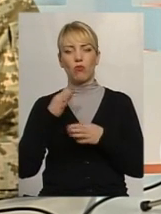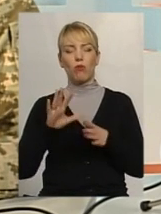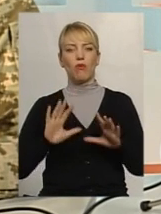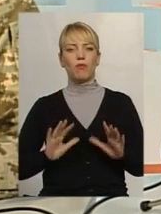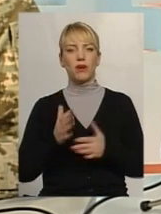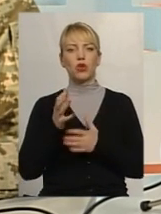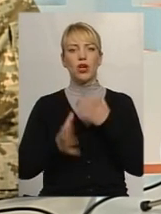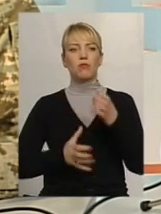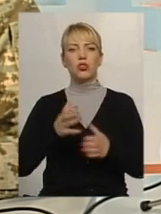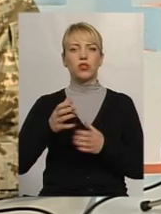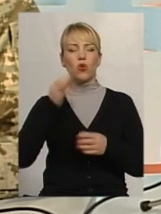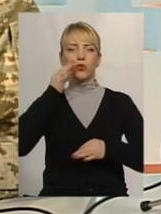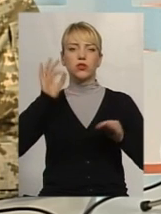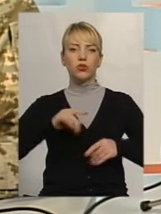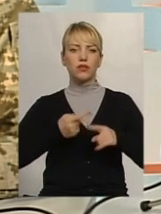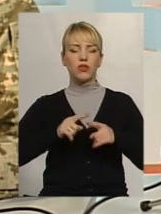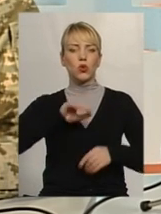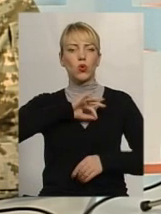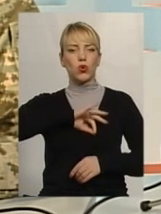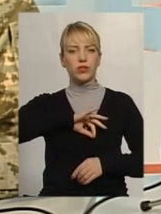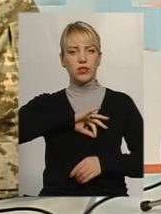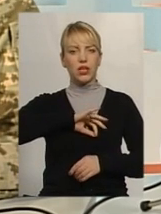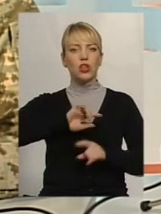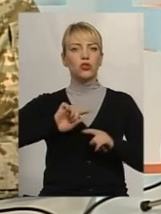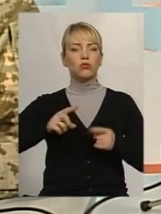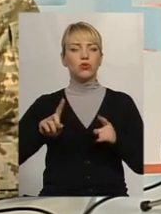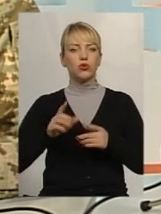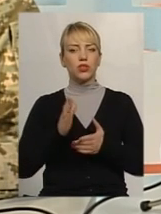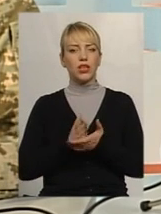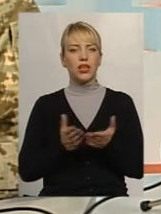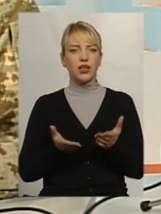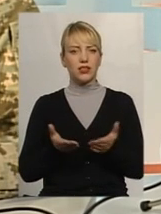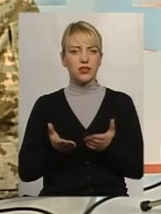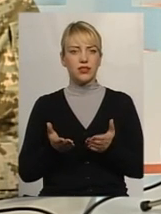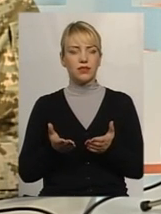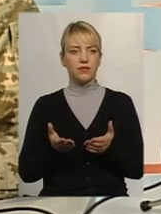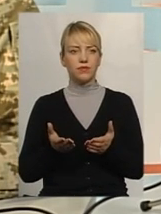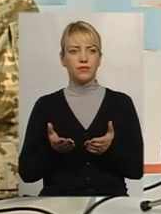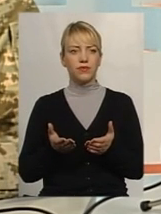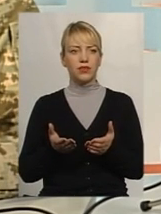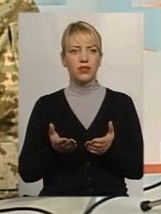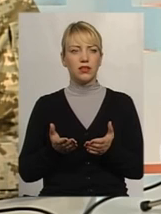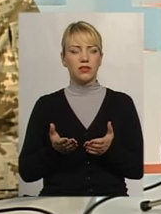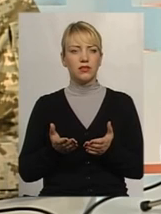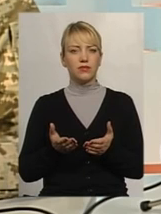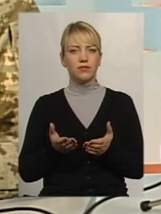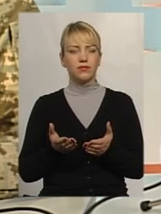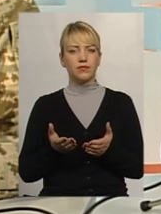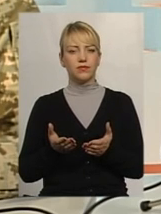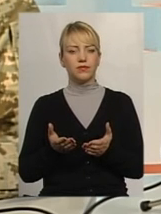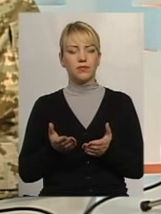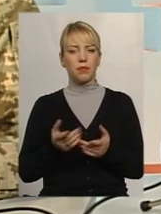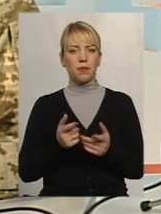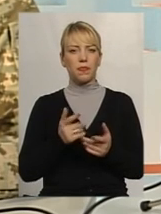міжнародний досвід, він корисний тим, тому що є якась інертність в